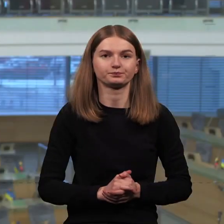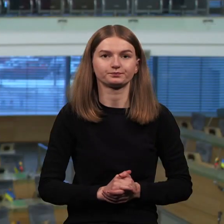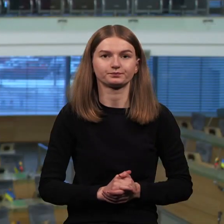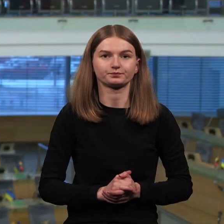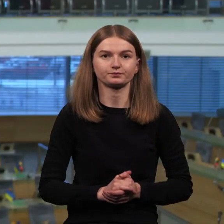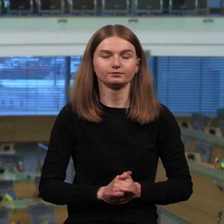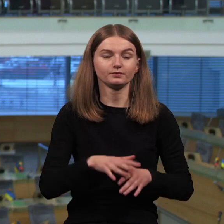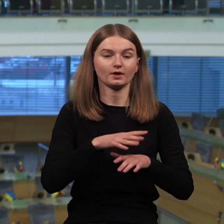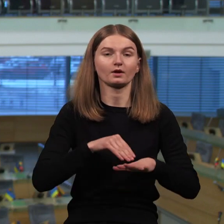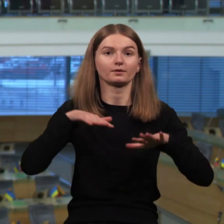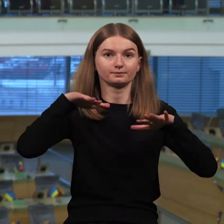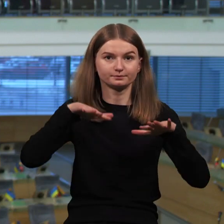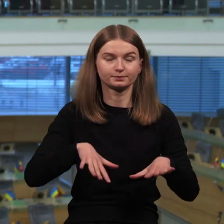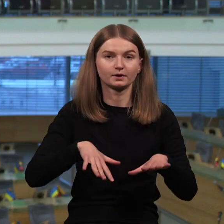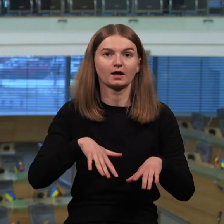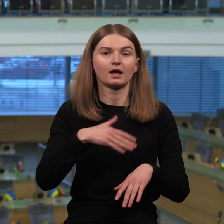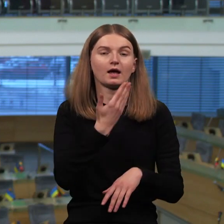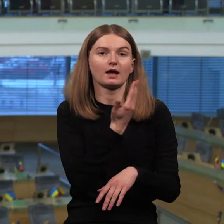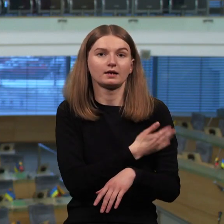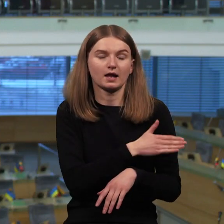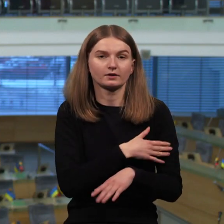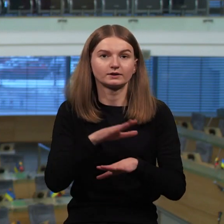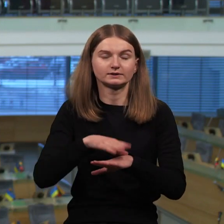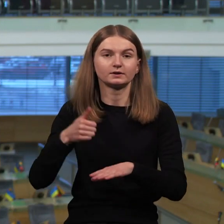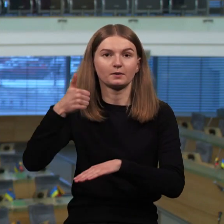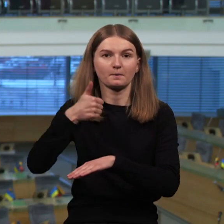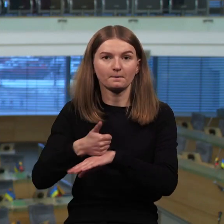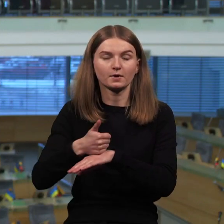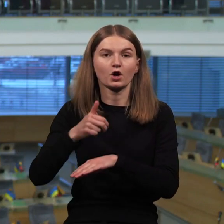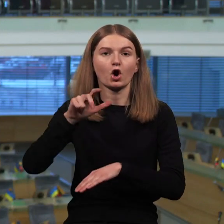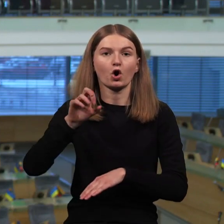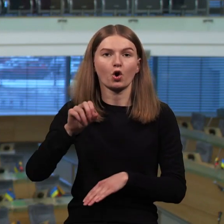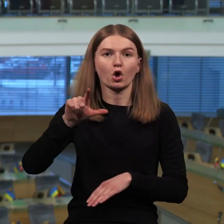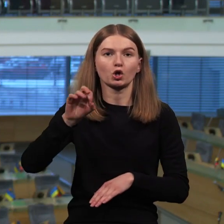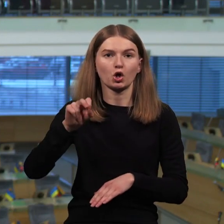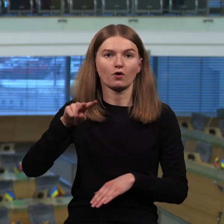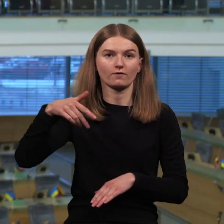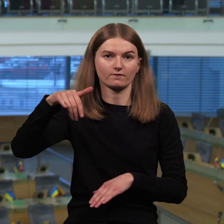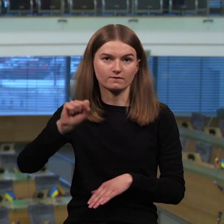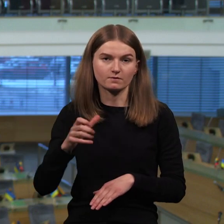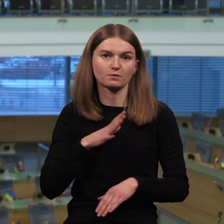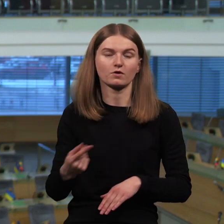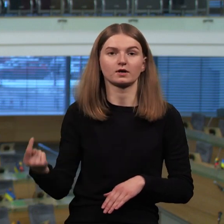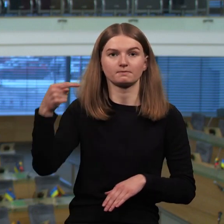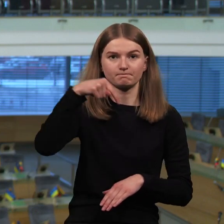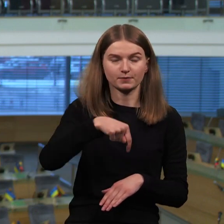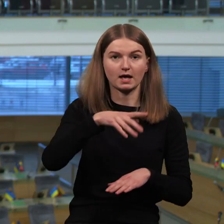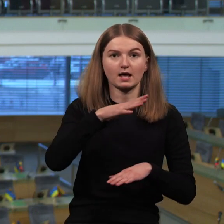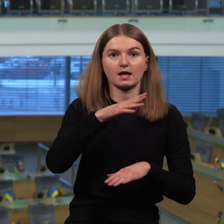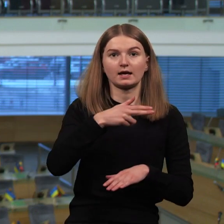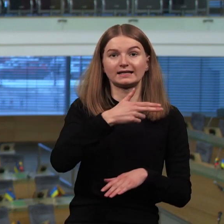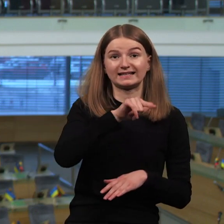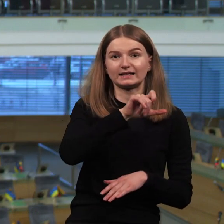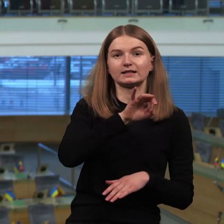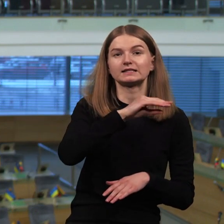Seime viešint Lenkijos Respublikos Seimo maršalkai Šimonui Golovniai. Seimo pirmininkė Viktorija Čmilitė Nilsant pabrėžė,